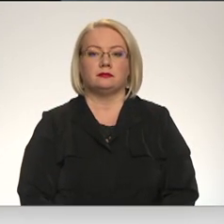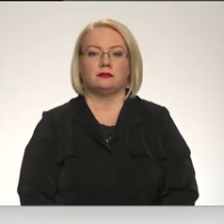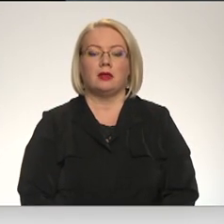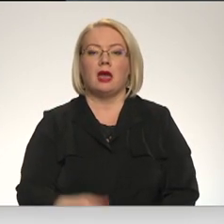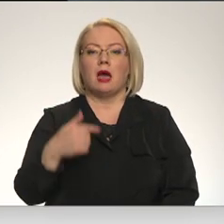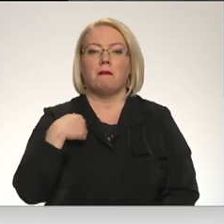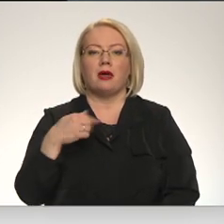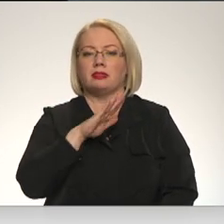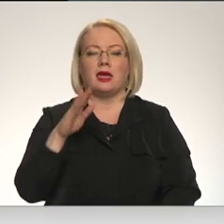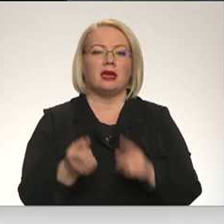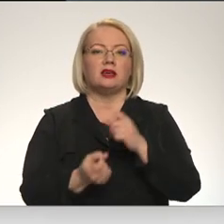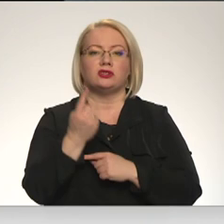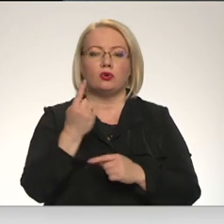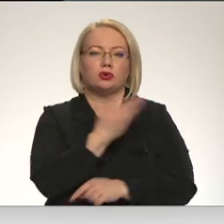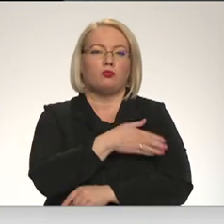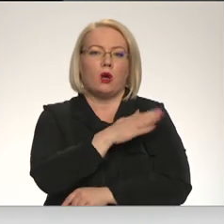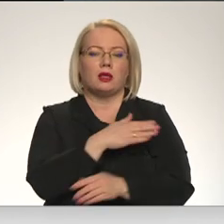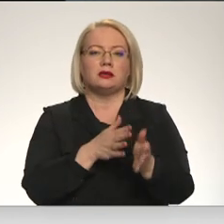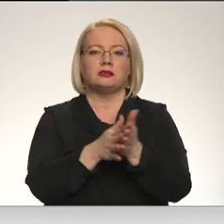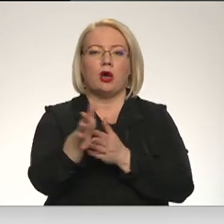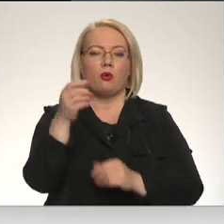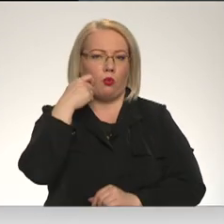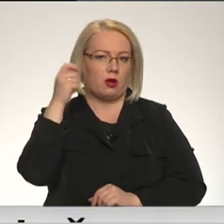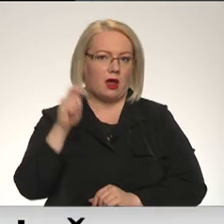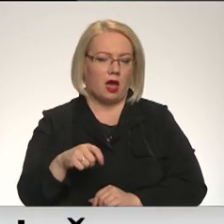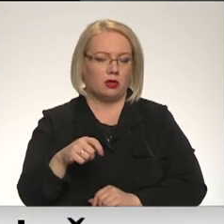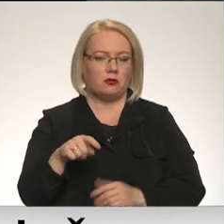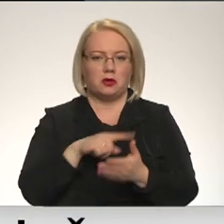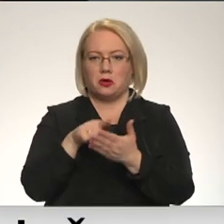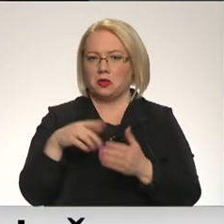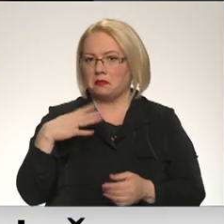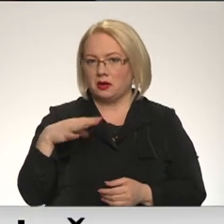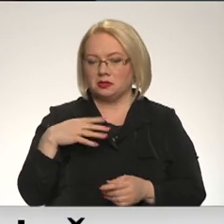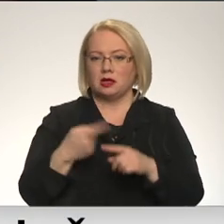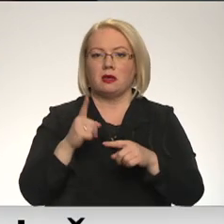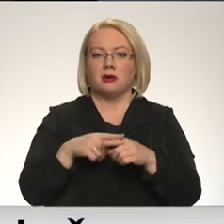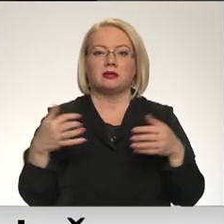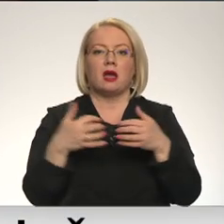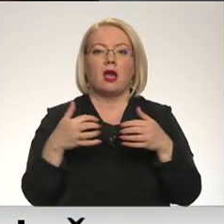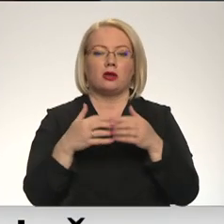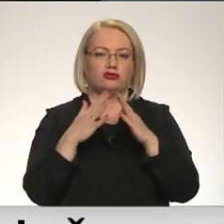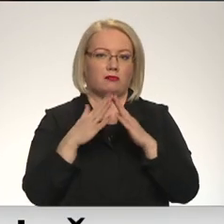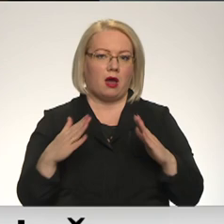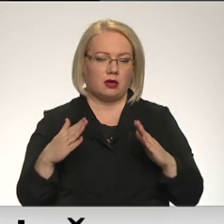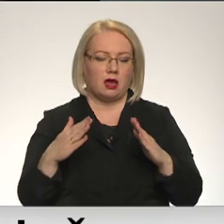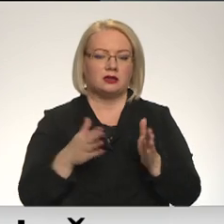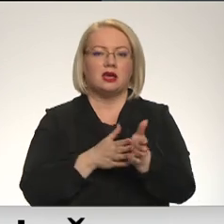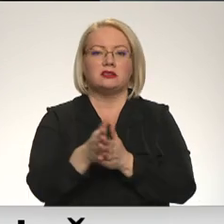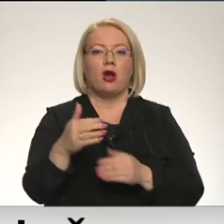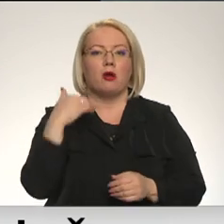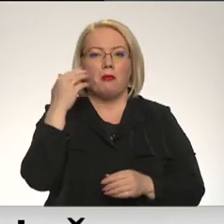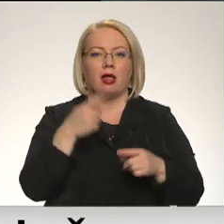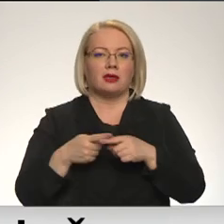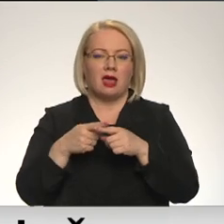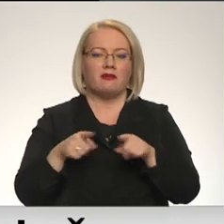Man neizdodas, ka nokļūt polijāt caur Ukrainu. Kāpēc? Tāpēc, ka karš mājās. Es caur Baltkrieviju arī